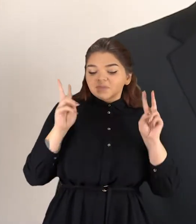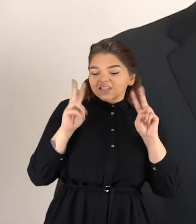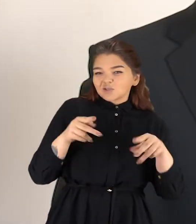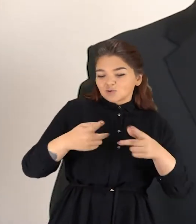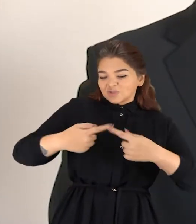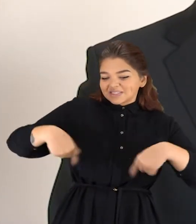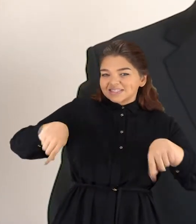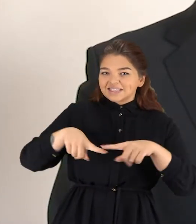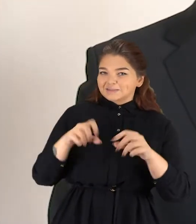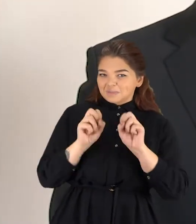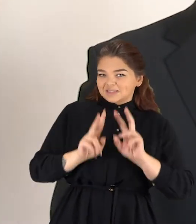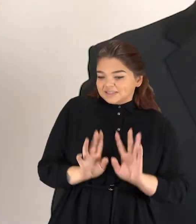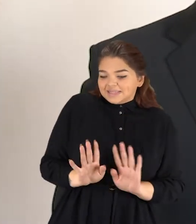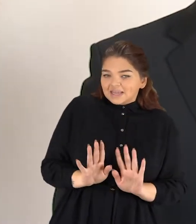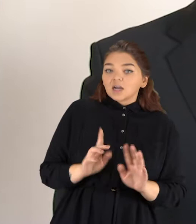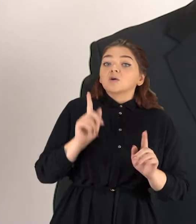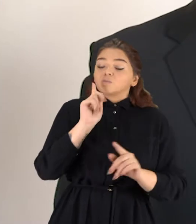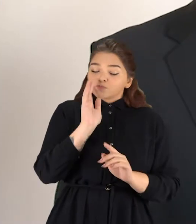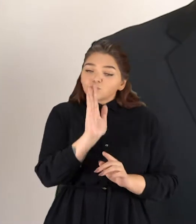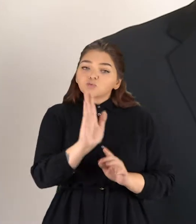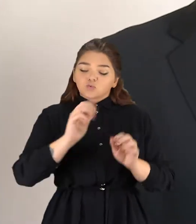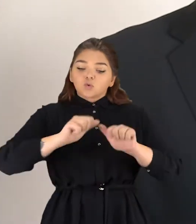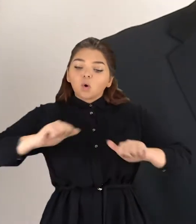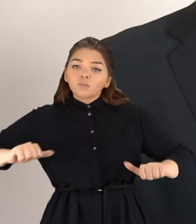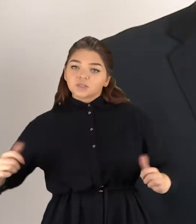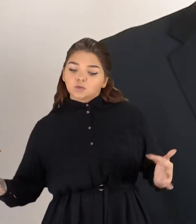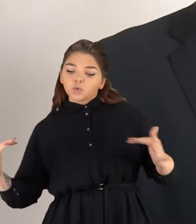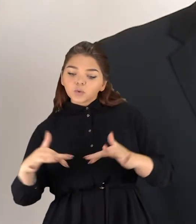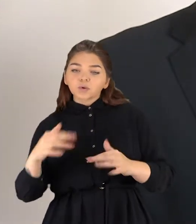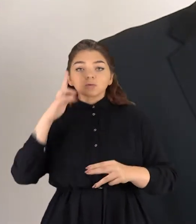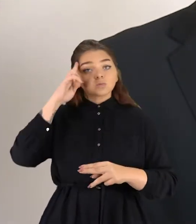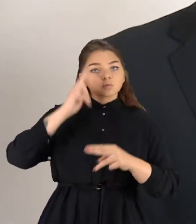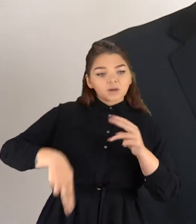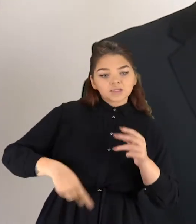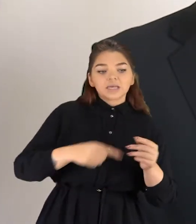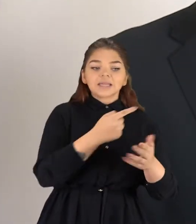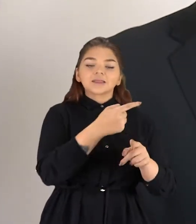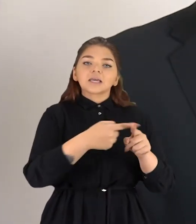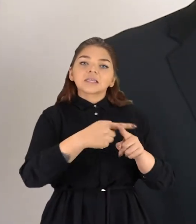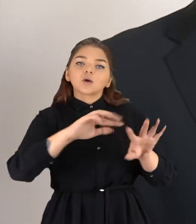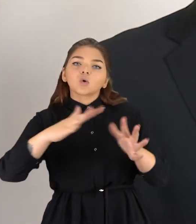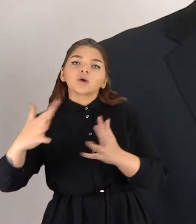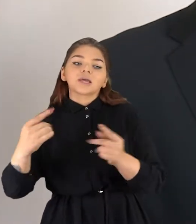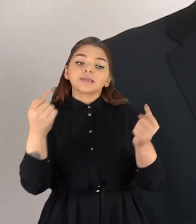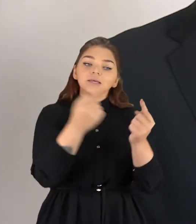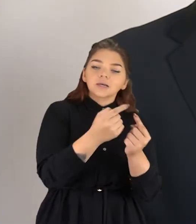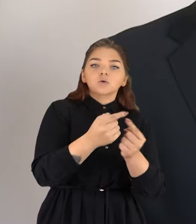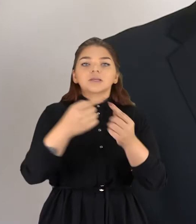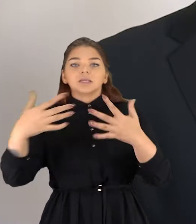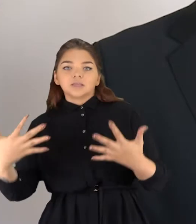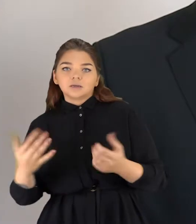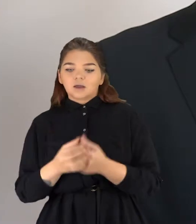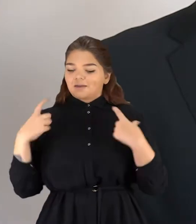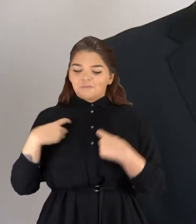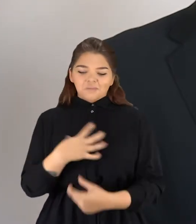specialistas. Tai čia bus sudarysime komisija ir nuspręs tos, kurie gaminiai tinka, kurie ne.